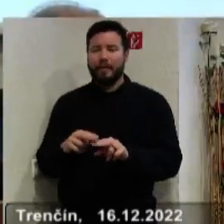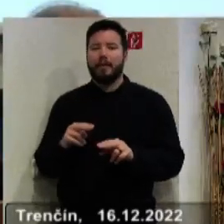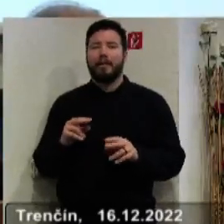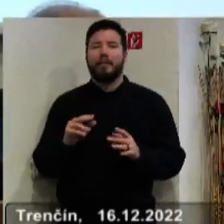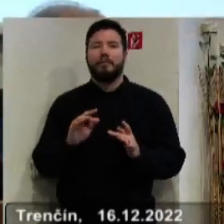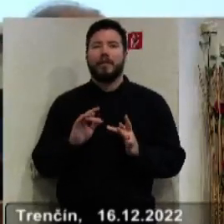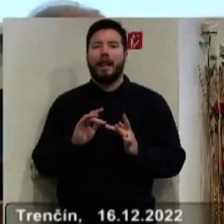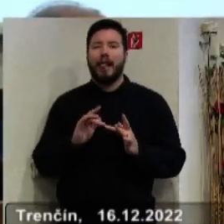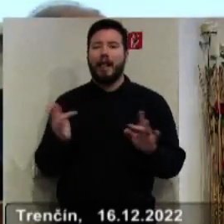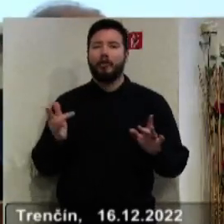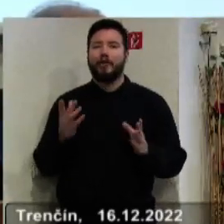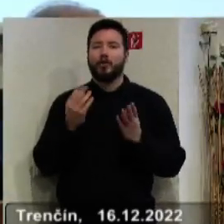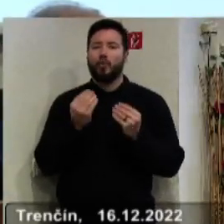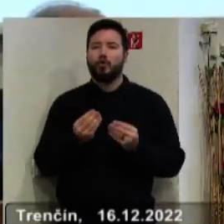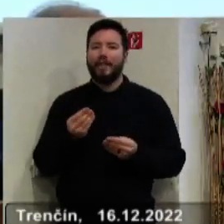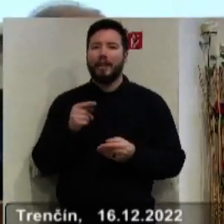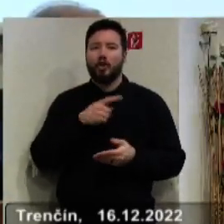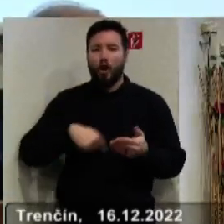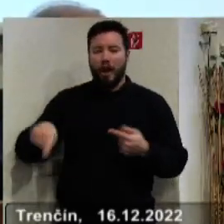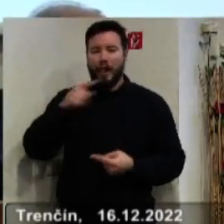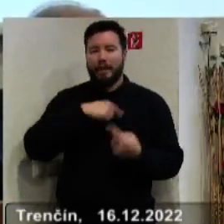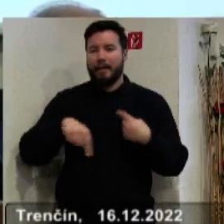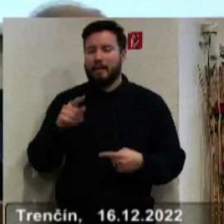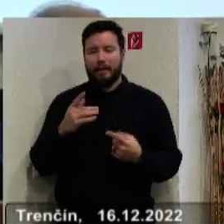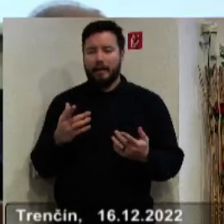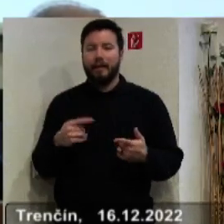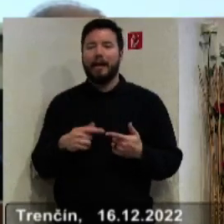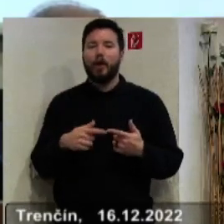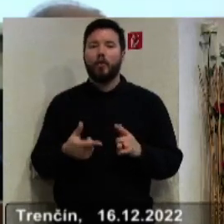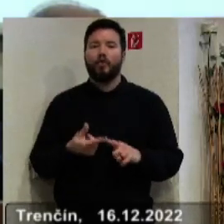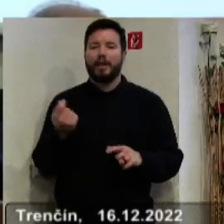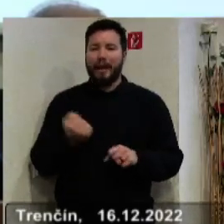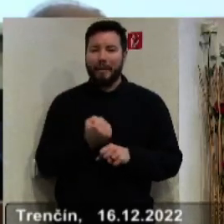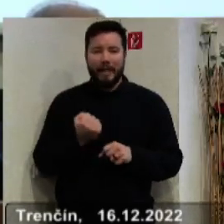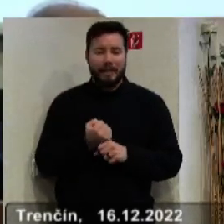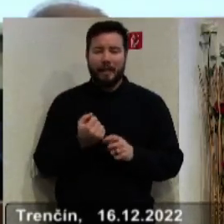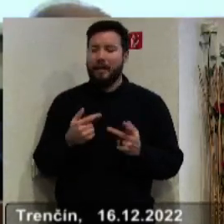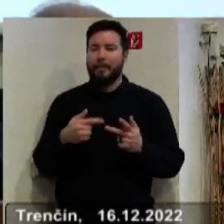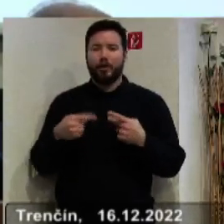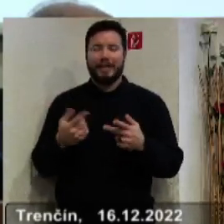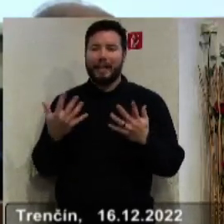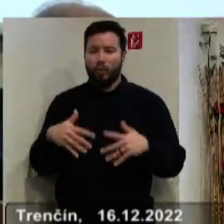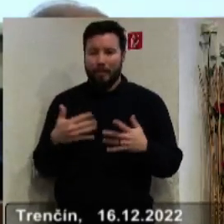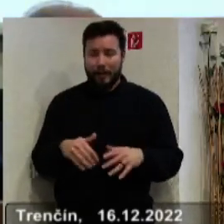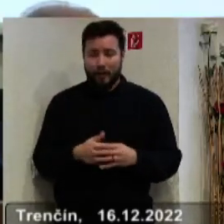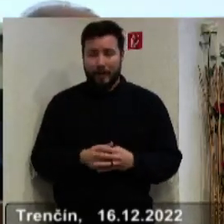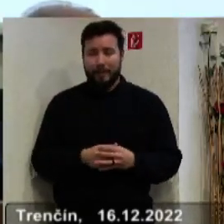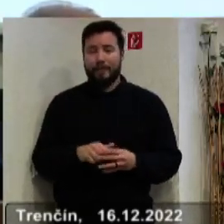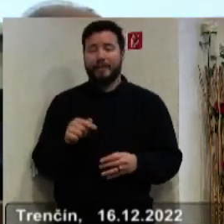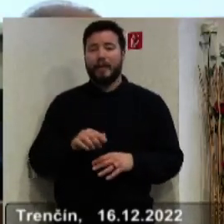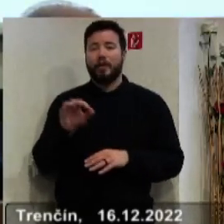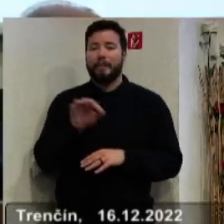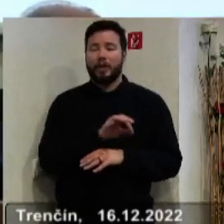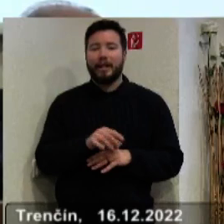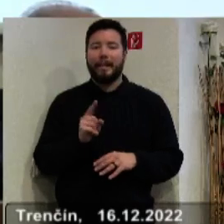elektronický obeh, účtových dokladov, odstranenie duplicity práce, automatizáciu procesov a ide o projekt, ktorý je